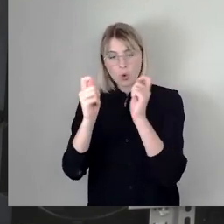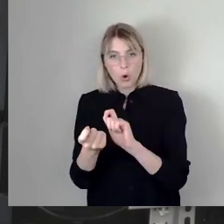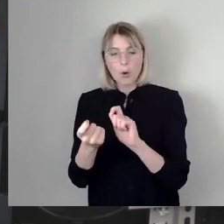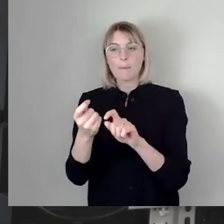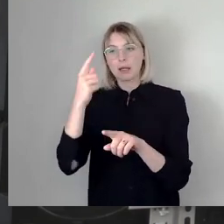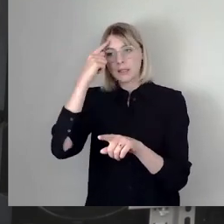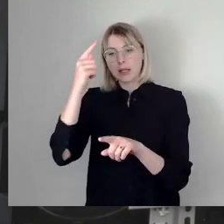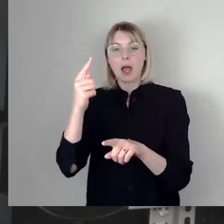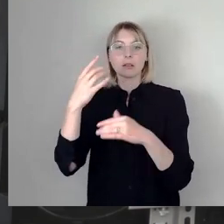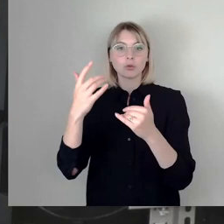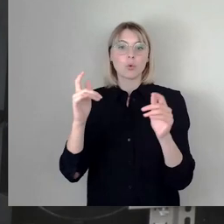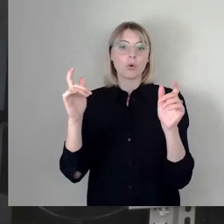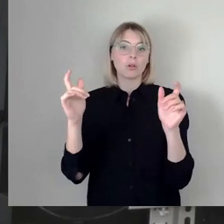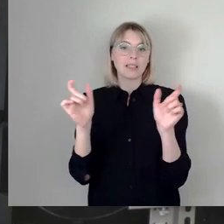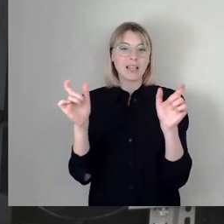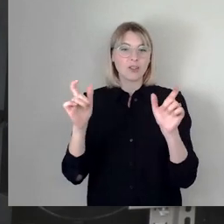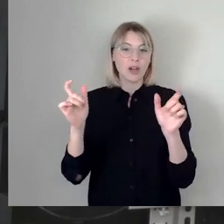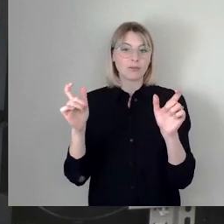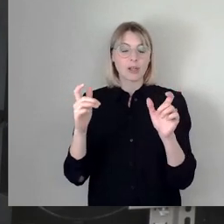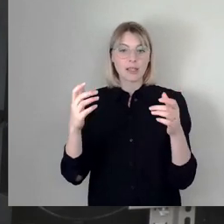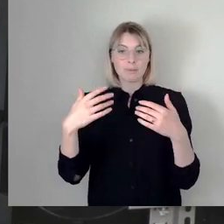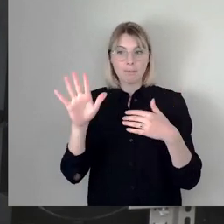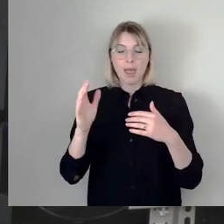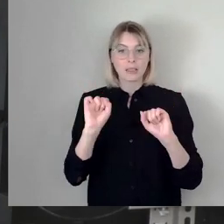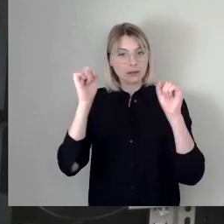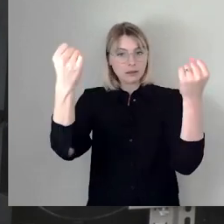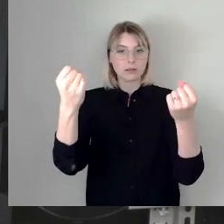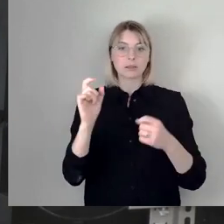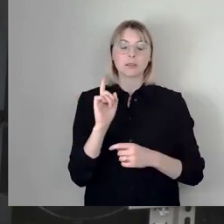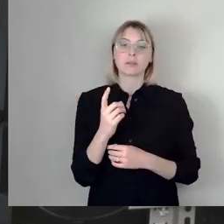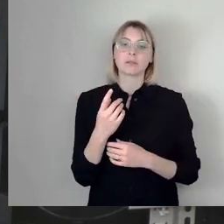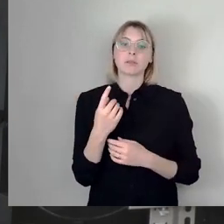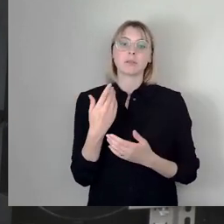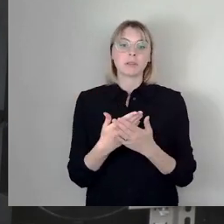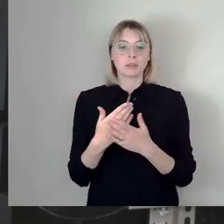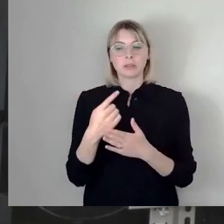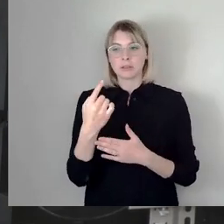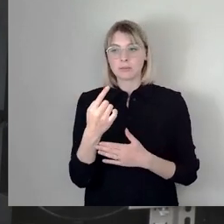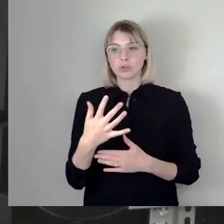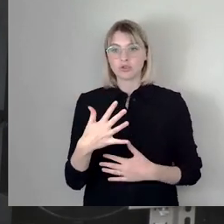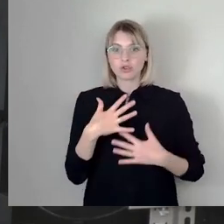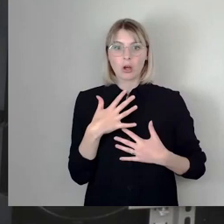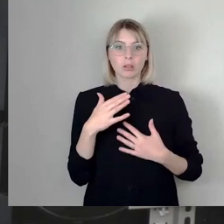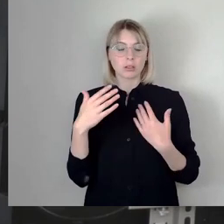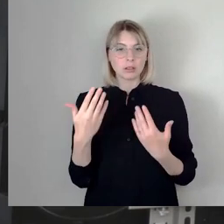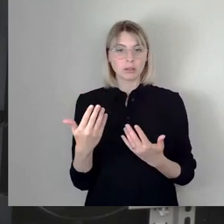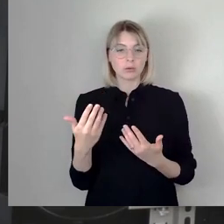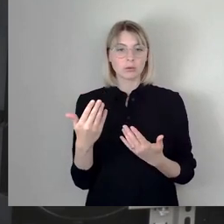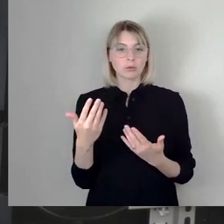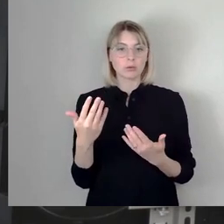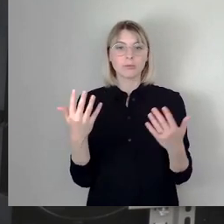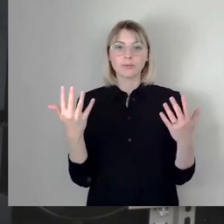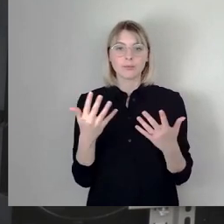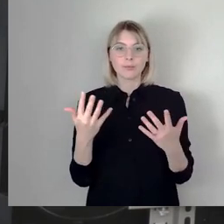Sehr gestört habe ihn besonders die außerordentliche und die besondere Vereinnahmung des Verbrechens